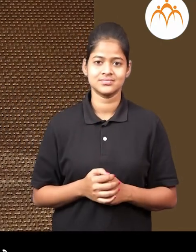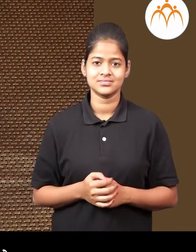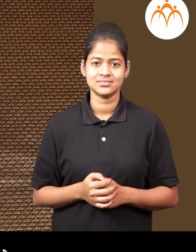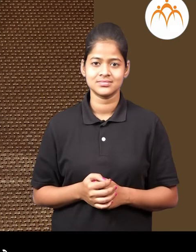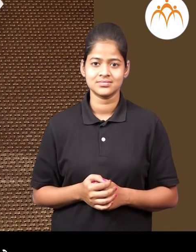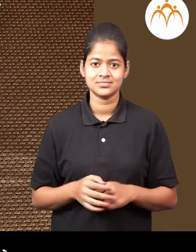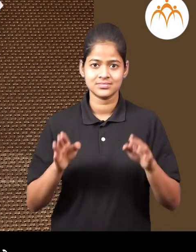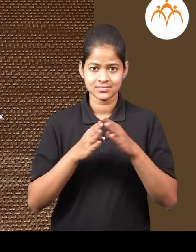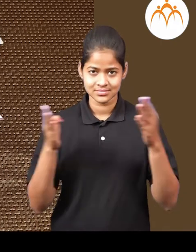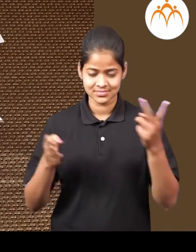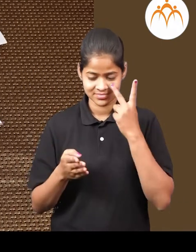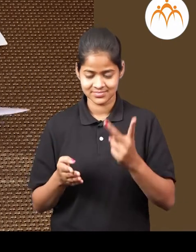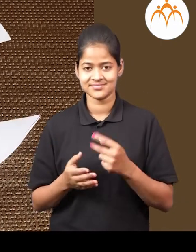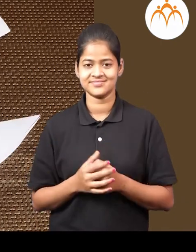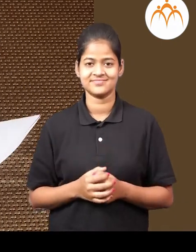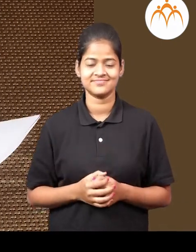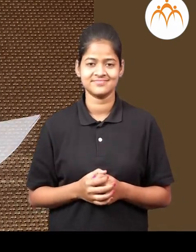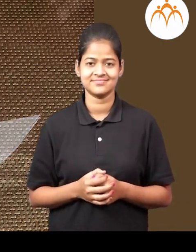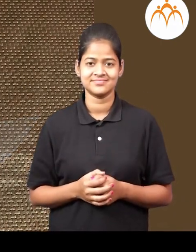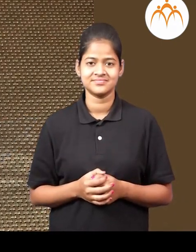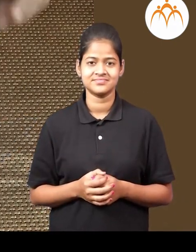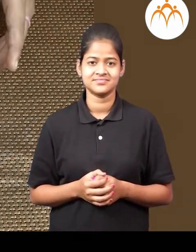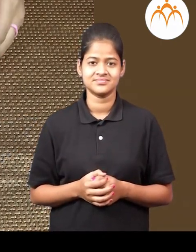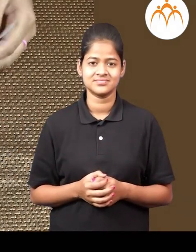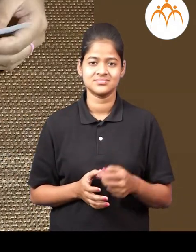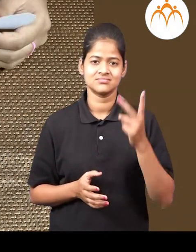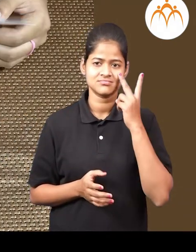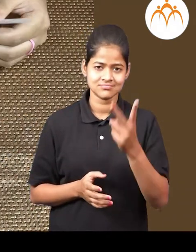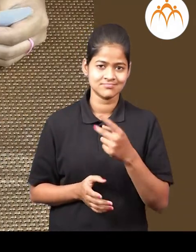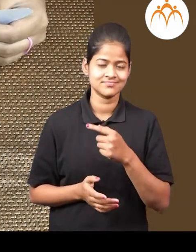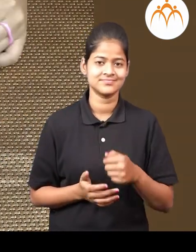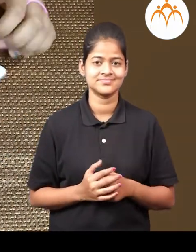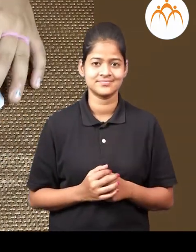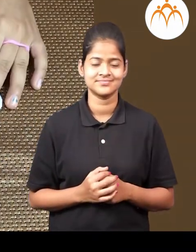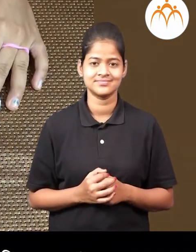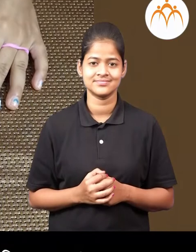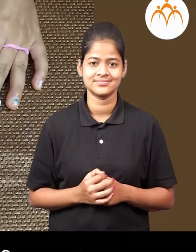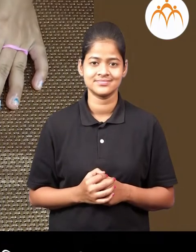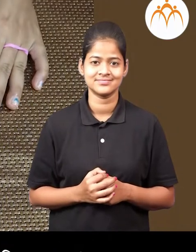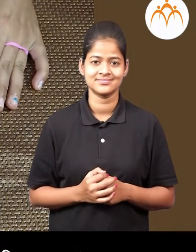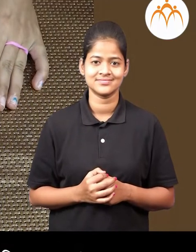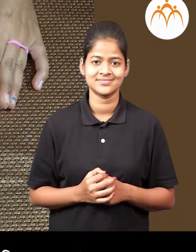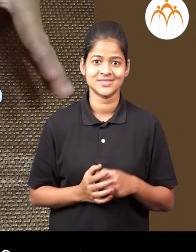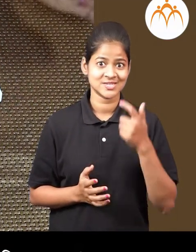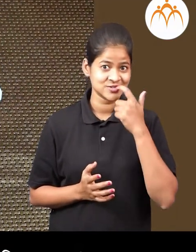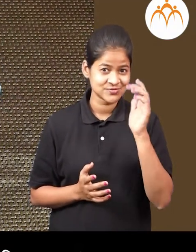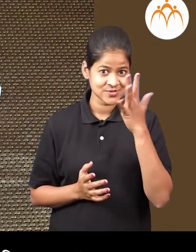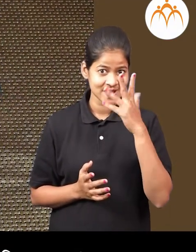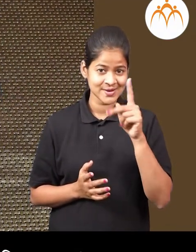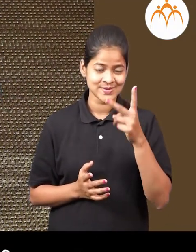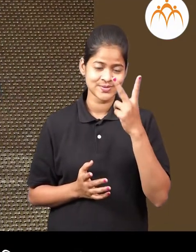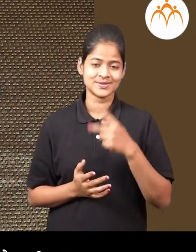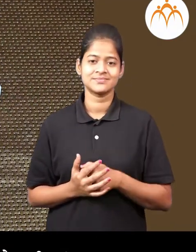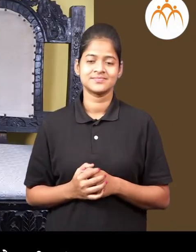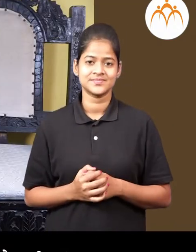कापल। आता, उगड बर। आता, आला, आरशा वाप्रून